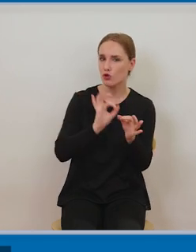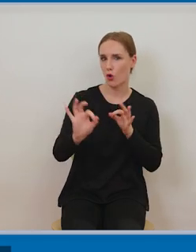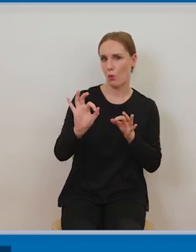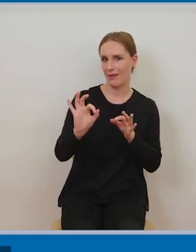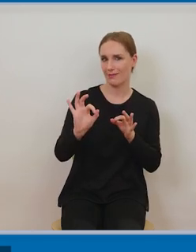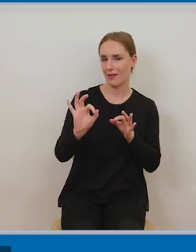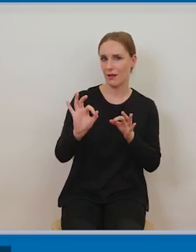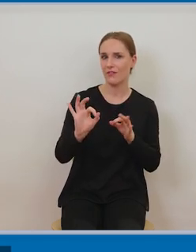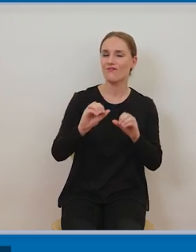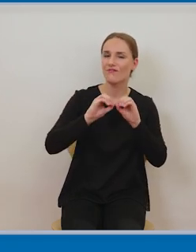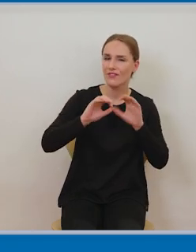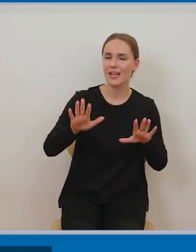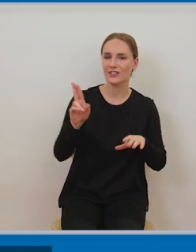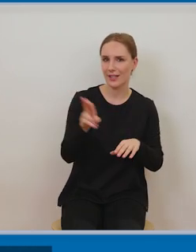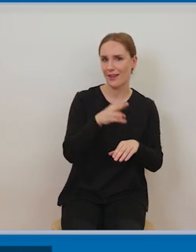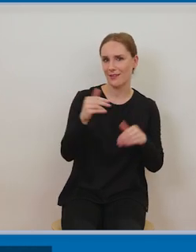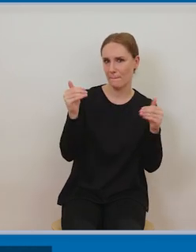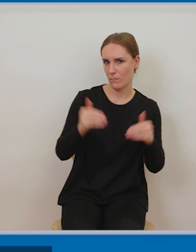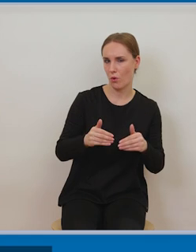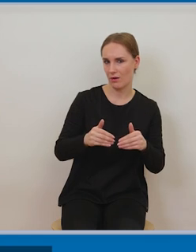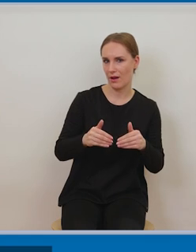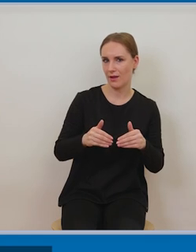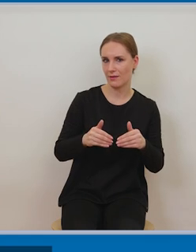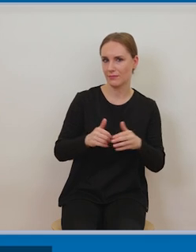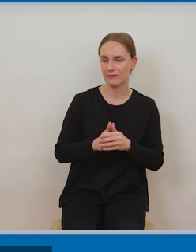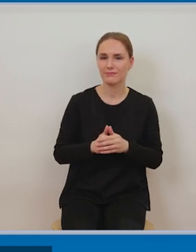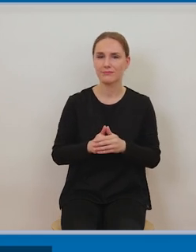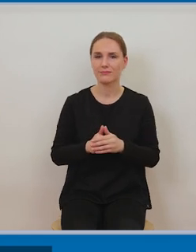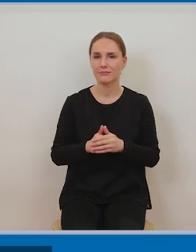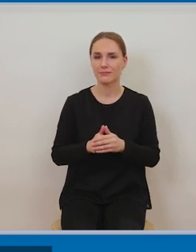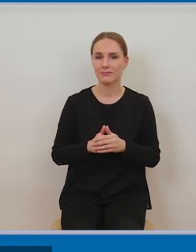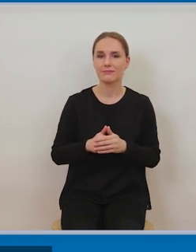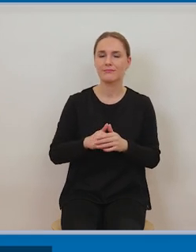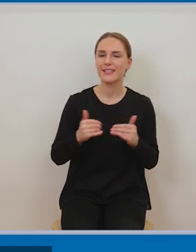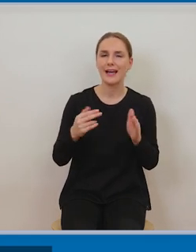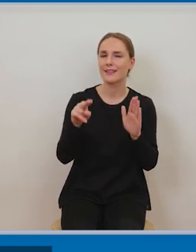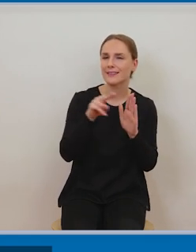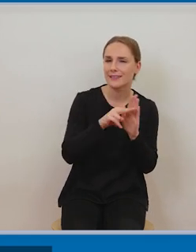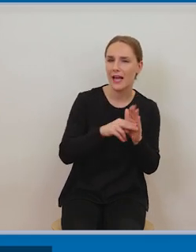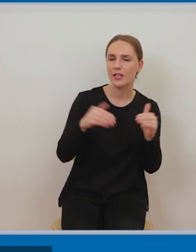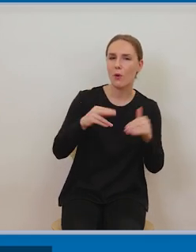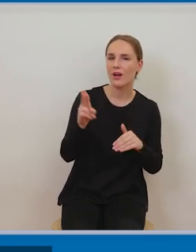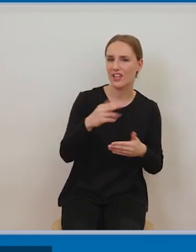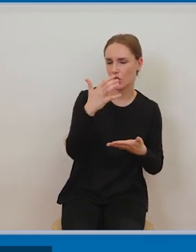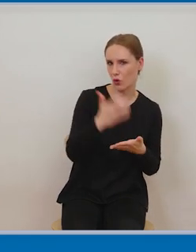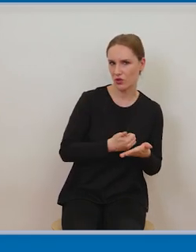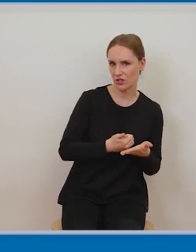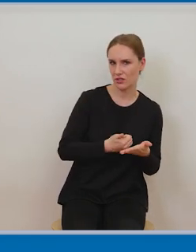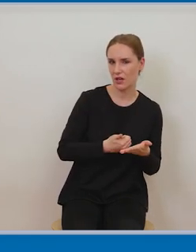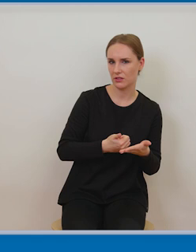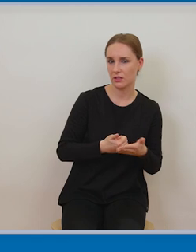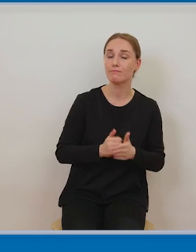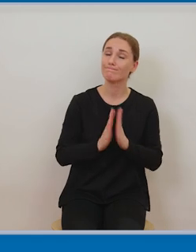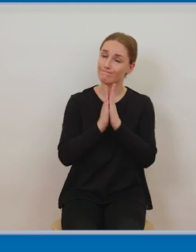formy i sposoby korzystania z utworu czy to wersji podstawowej lub tak jak w przypadku osób z niepełnosprawnościami